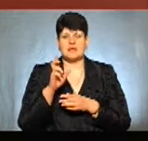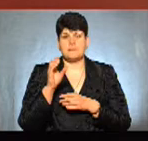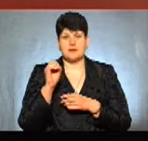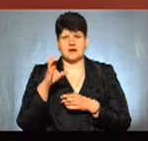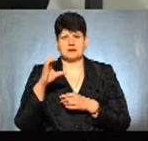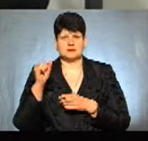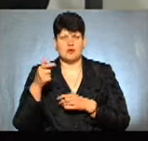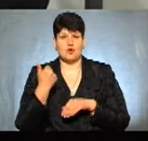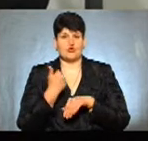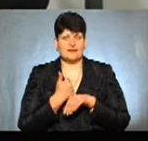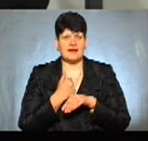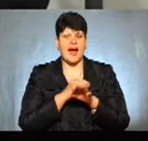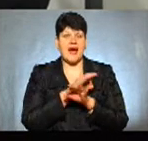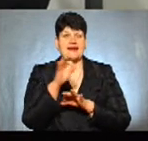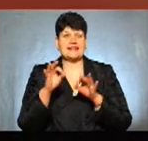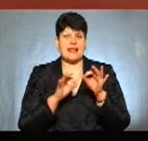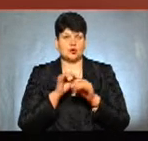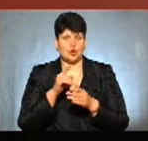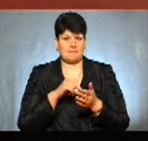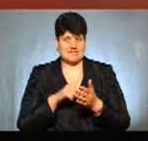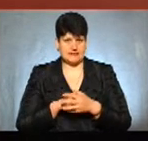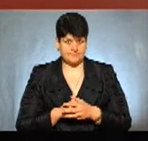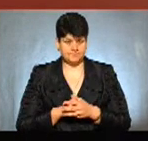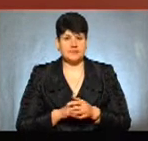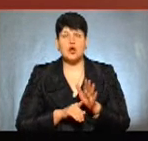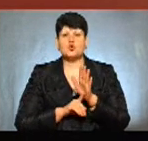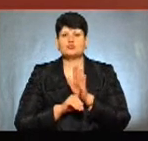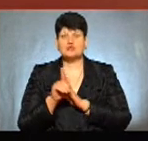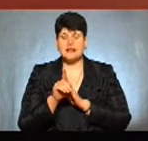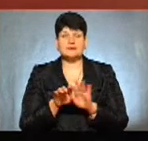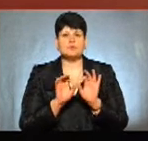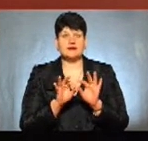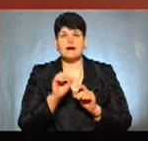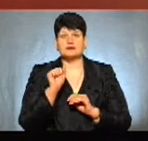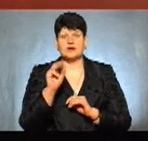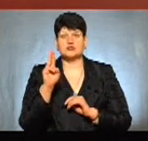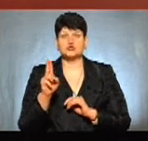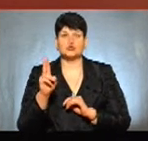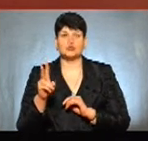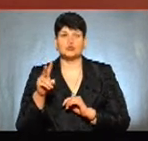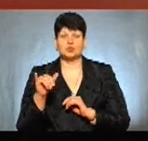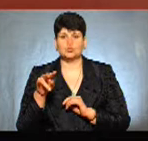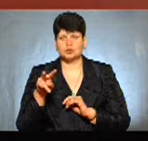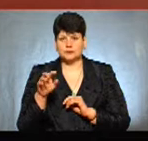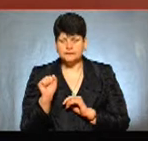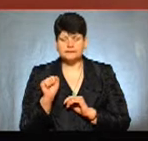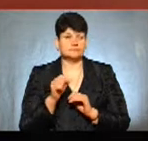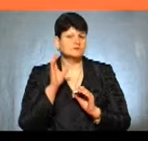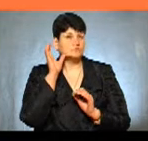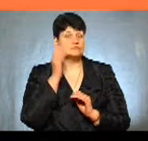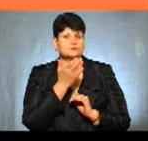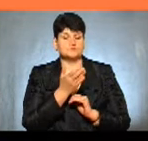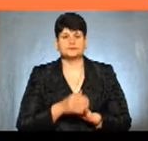вітаю. Добрий день. Розпочинемо ми із коментаря Андрія Шкули, ініціатора змін. Я пропоную зараз його послухати.